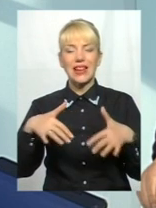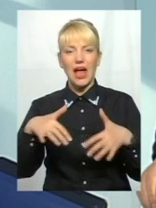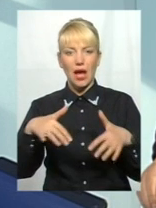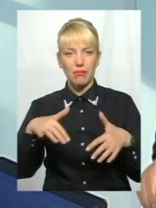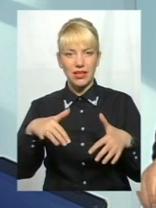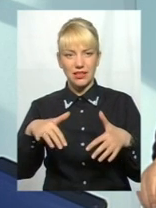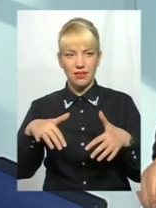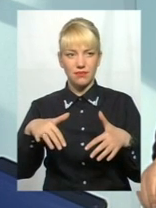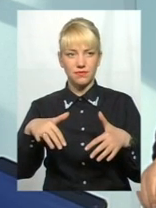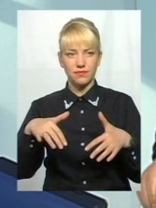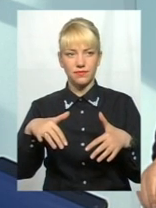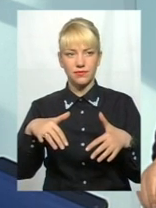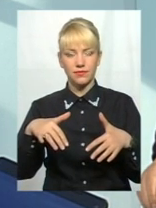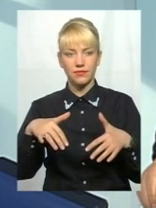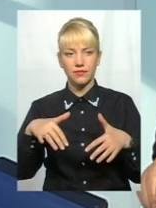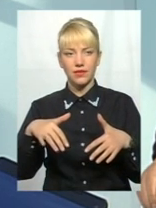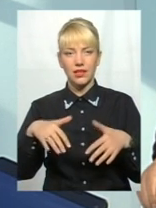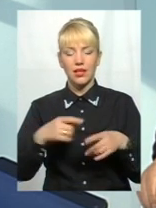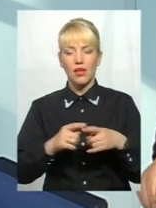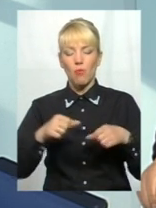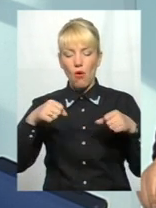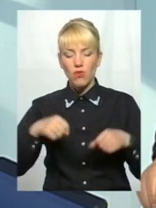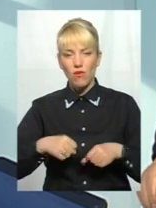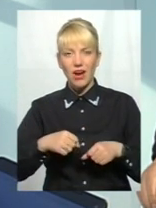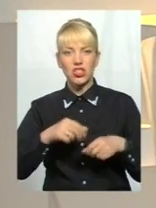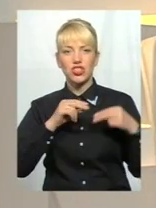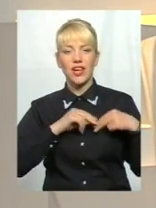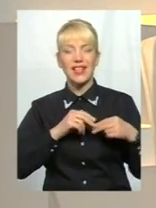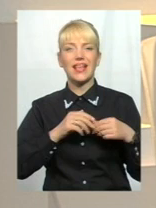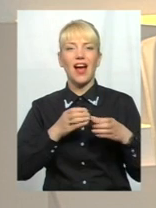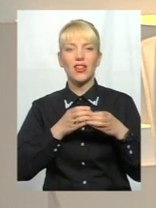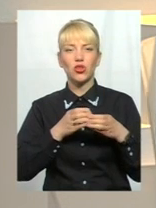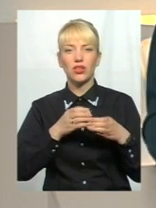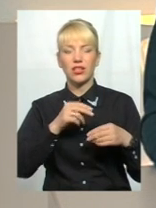з точки зору повноважень і кадрових можливостей обласного рівня.